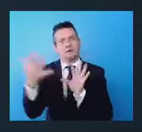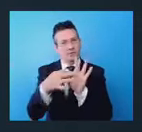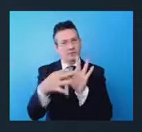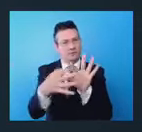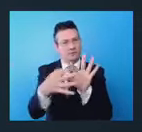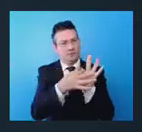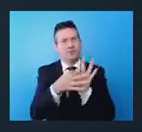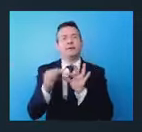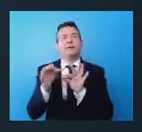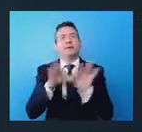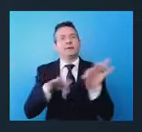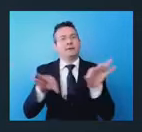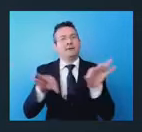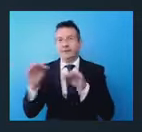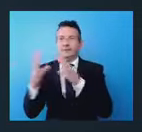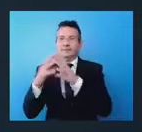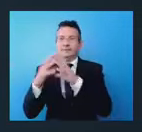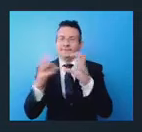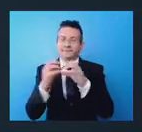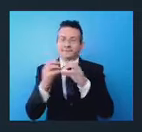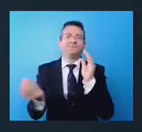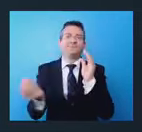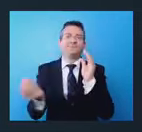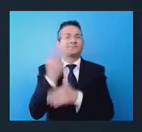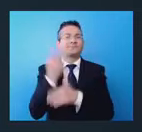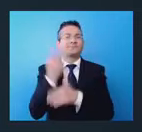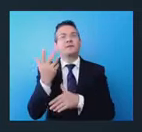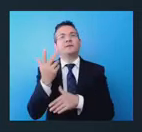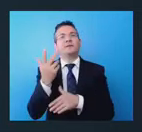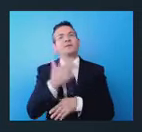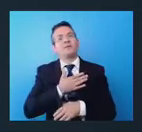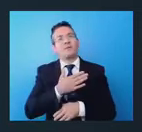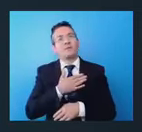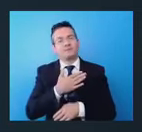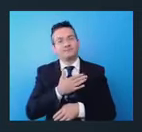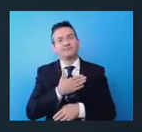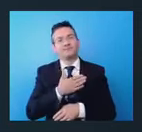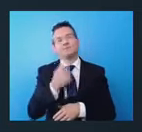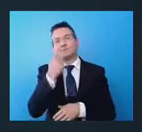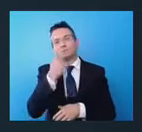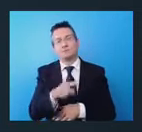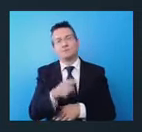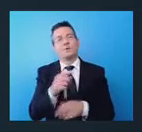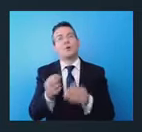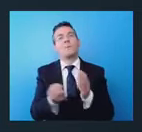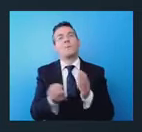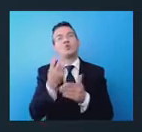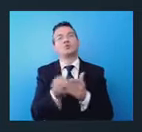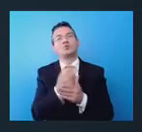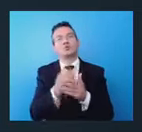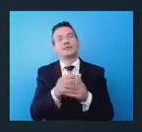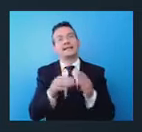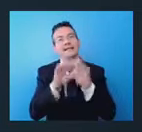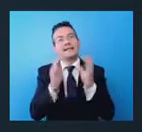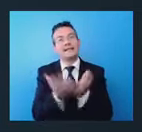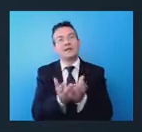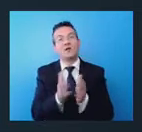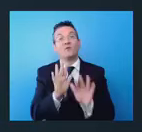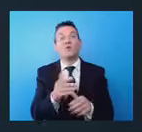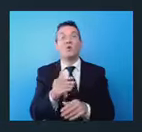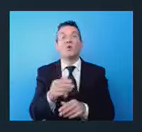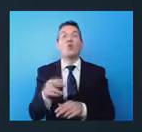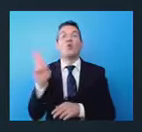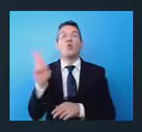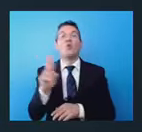imprese innovative, i nostri campioni del mondo produttivo. Sono molto lieto che un'industria abbia